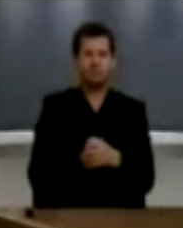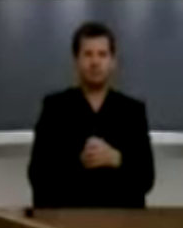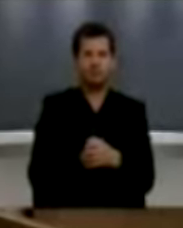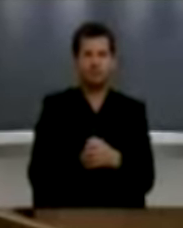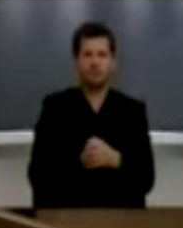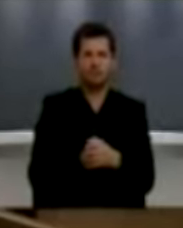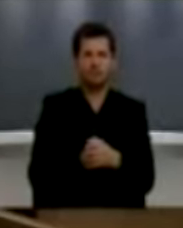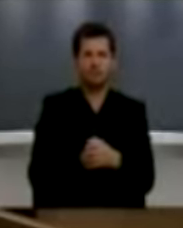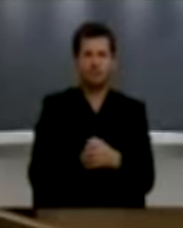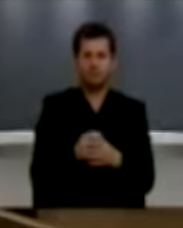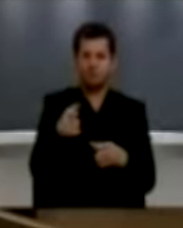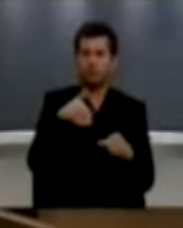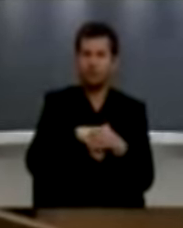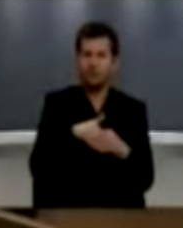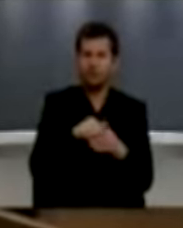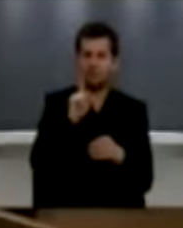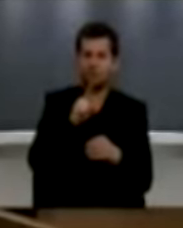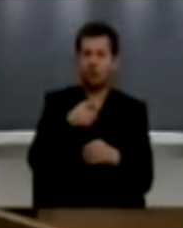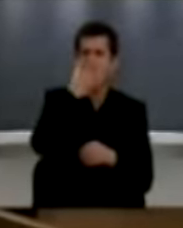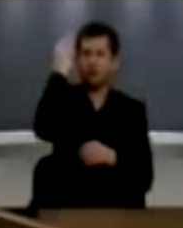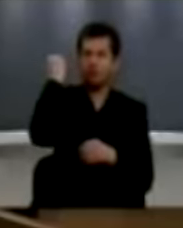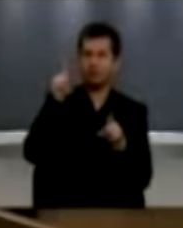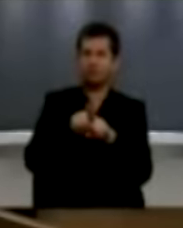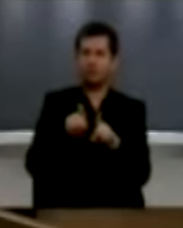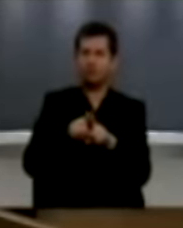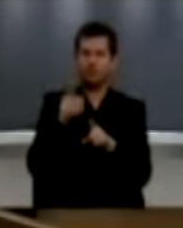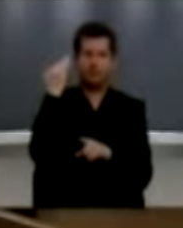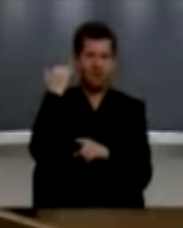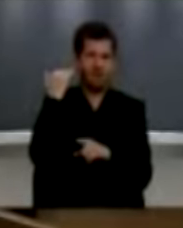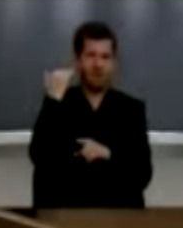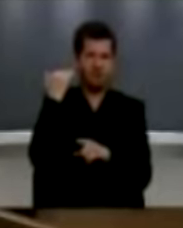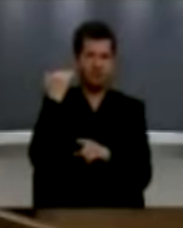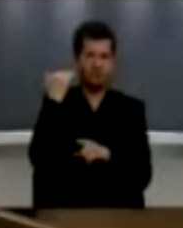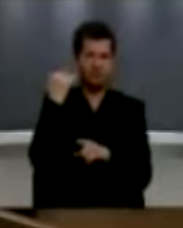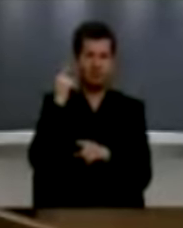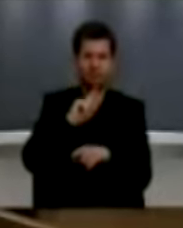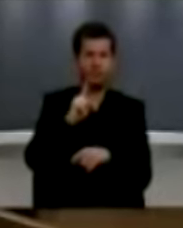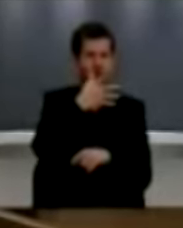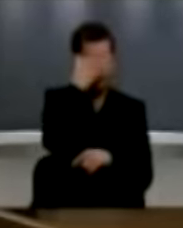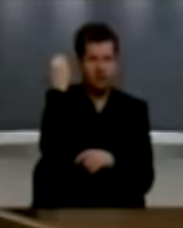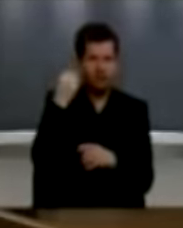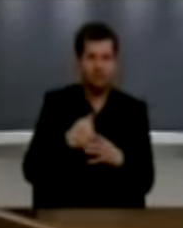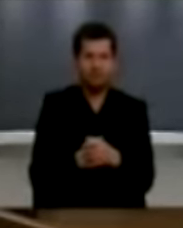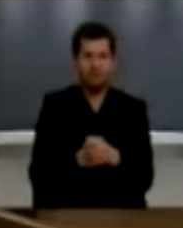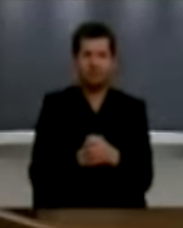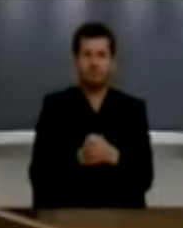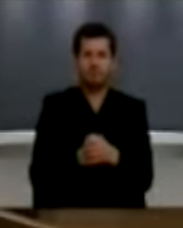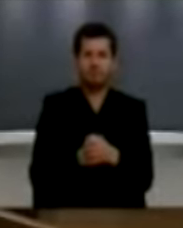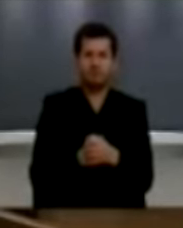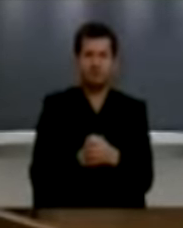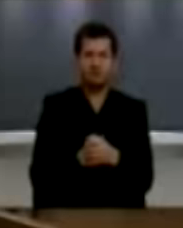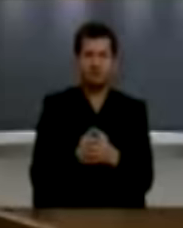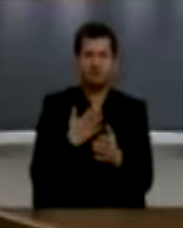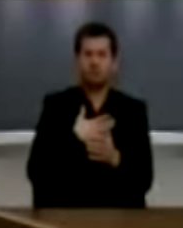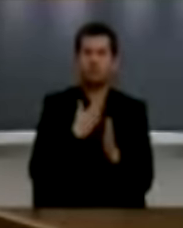Dhe kjo votim nuk ka me qenj një që ka me uharu si atatë tjilë në t'kallumën. Nuk ka me uharu. E unë kishaftu që